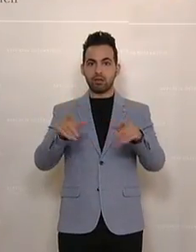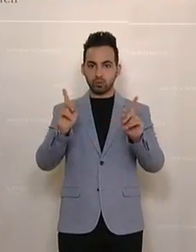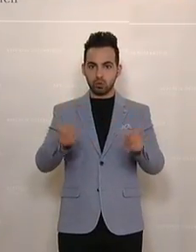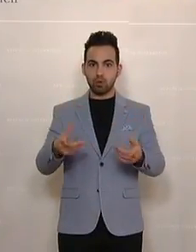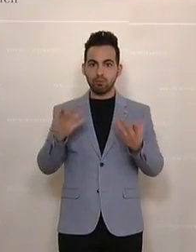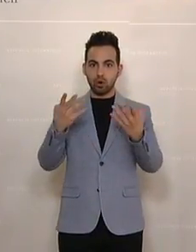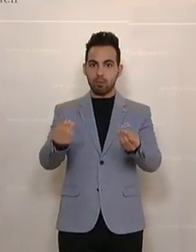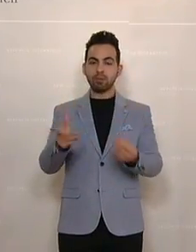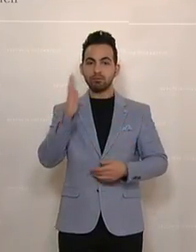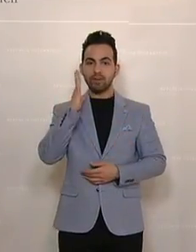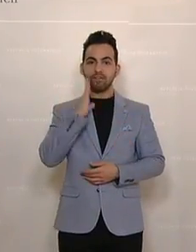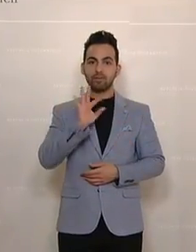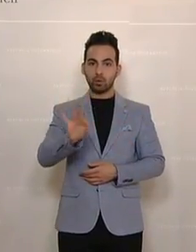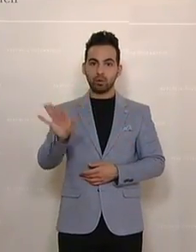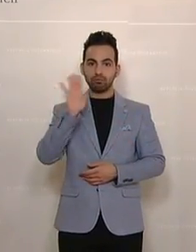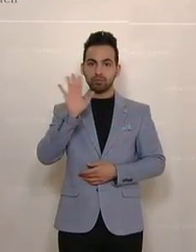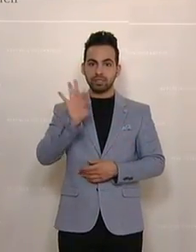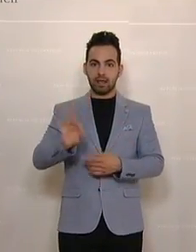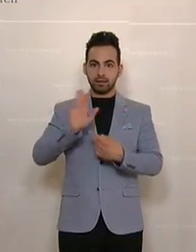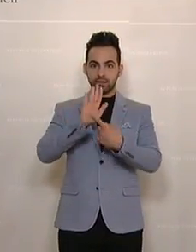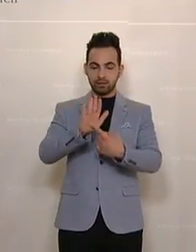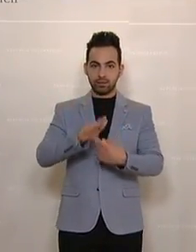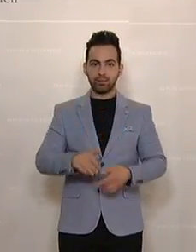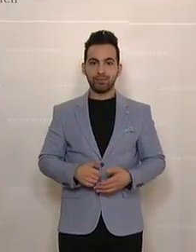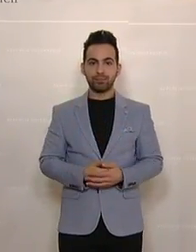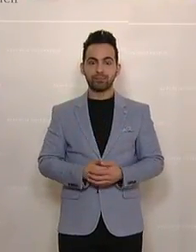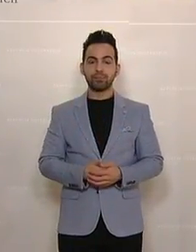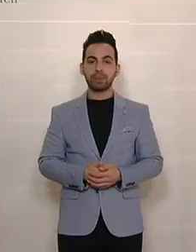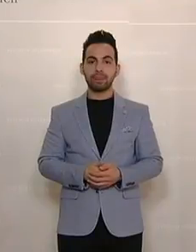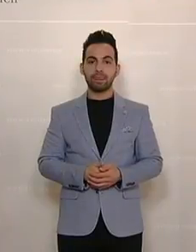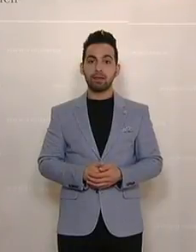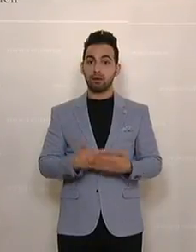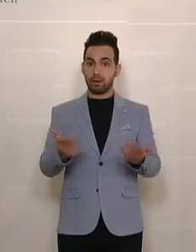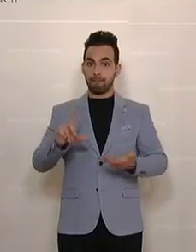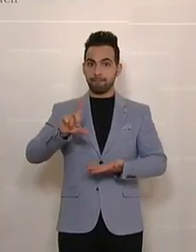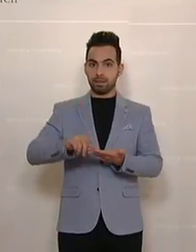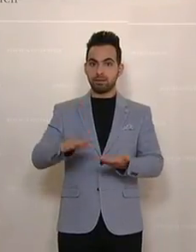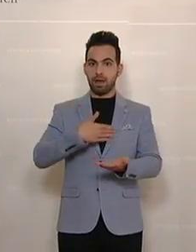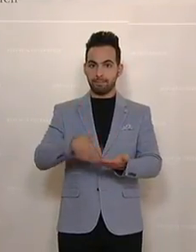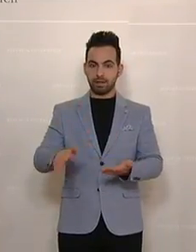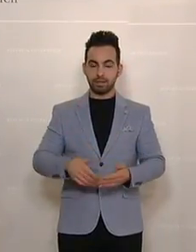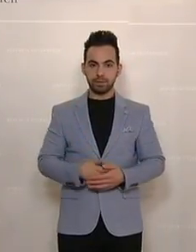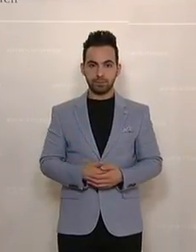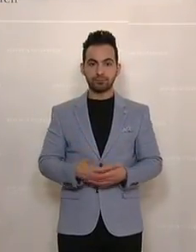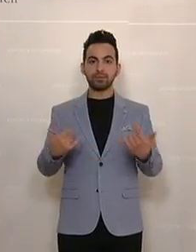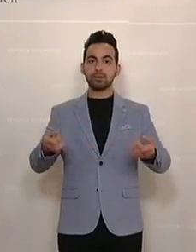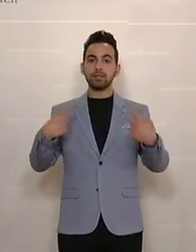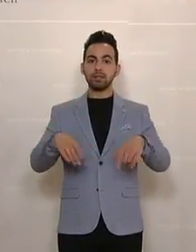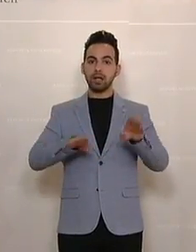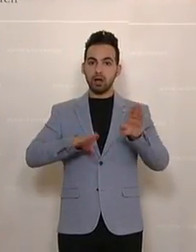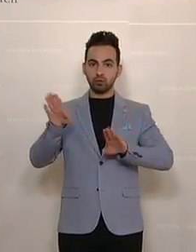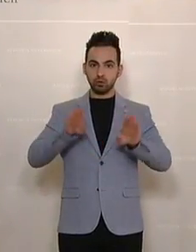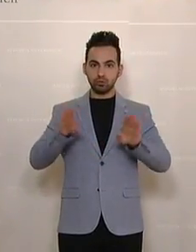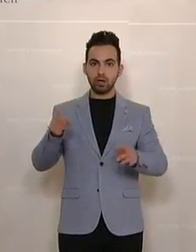Beendigung von Armut, um Ernährungssicherheit, Zugang zur Bildung, nachhaltiges Wirtschaftswachstum etc.